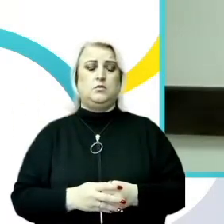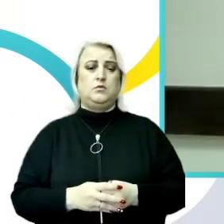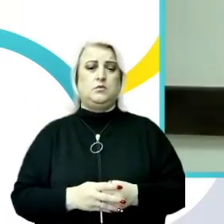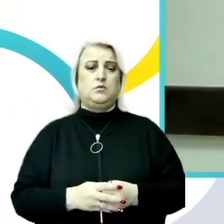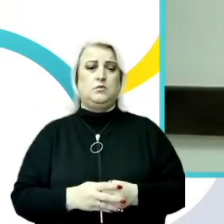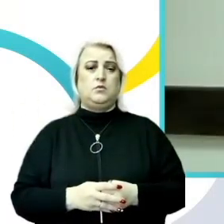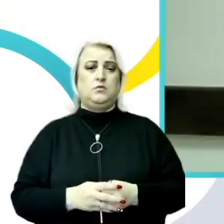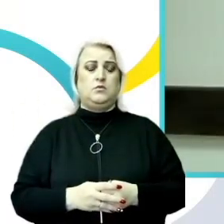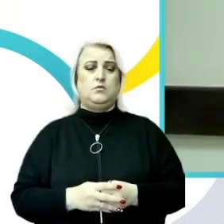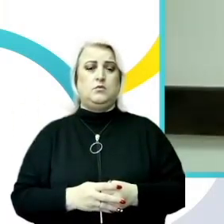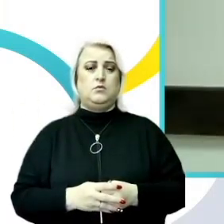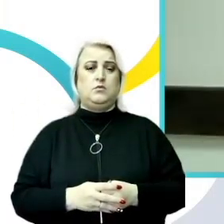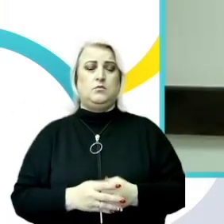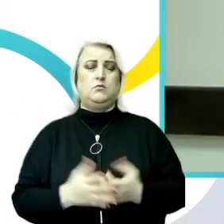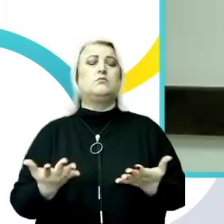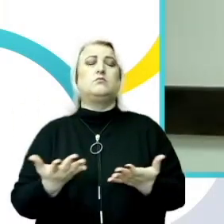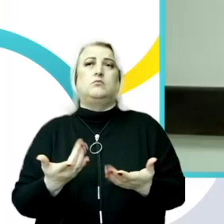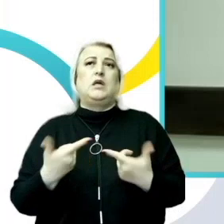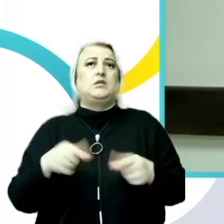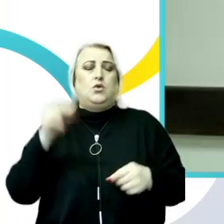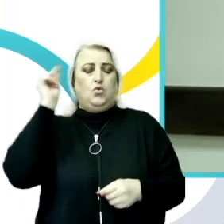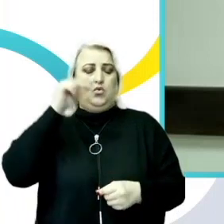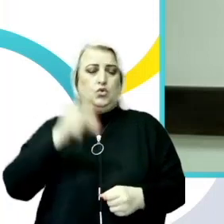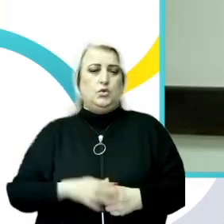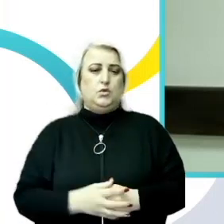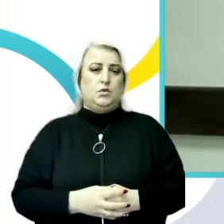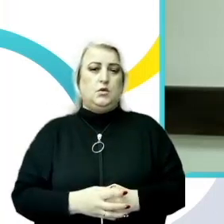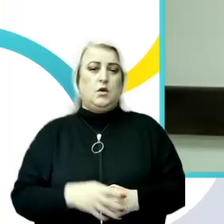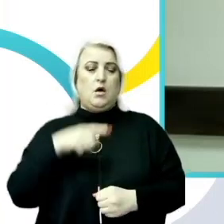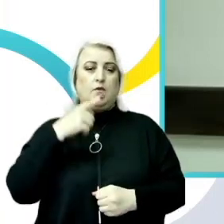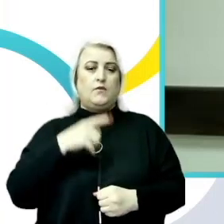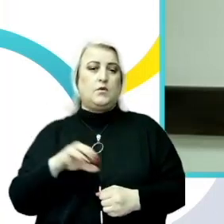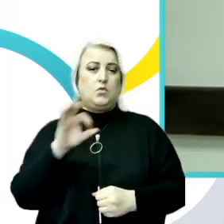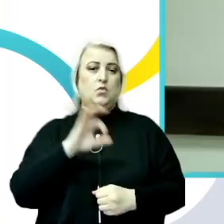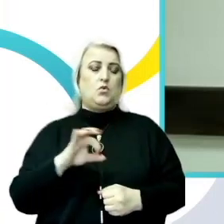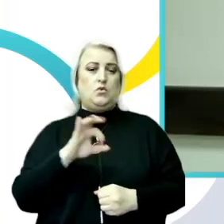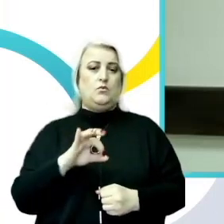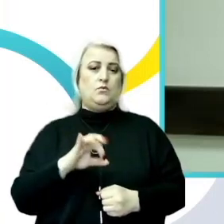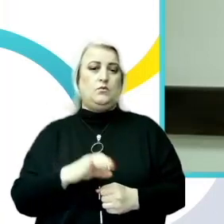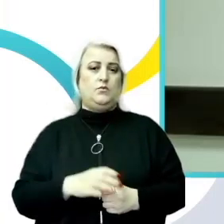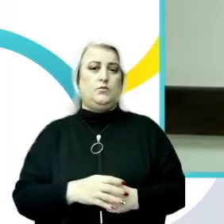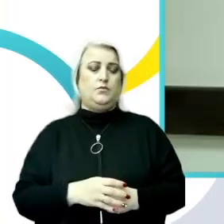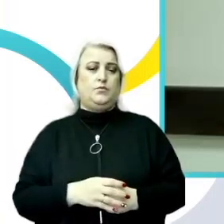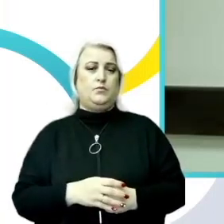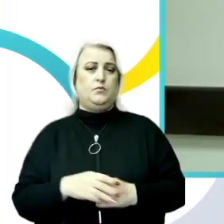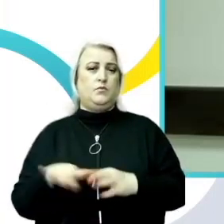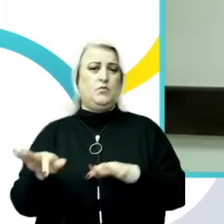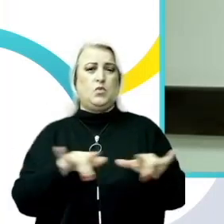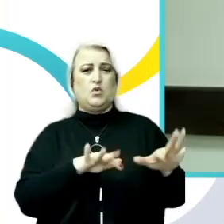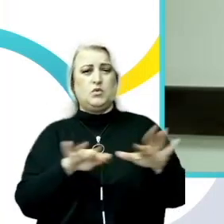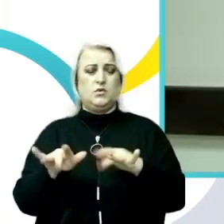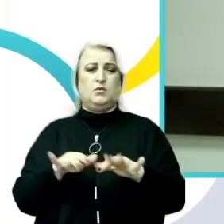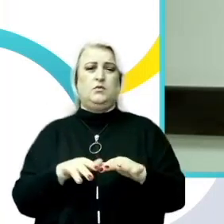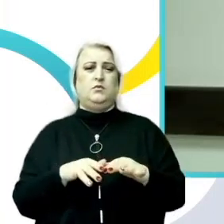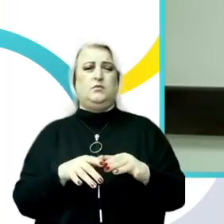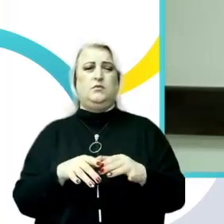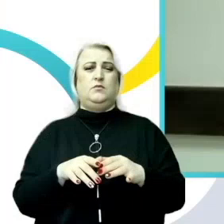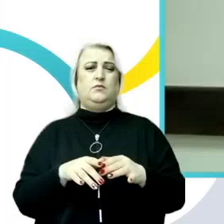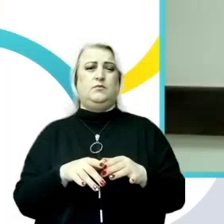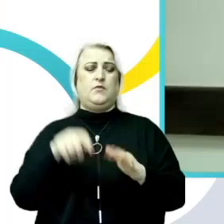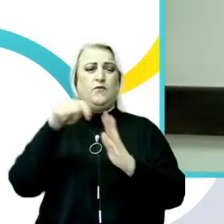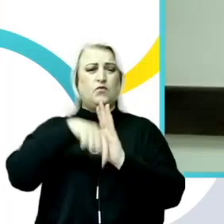nivelul de învățământ. Vorbim de, aici mă refer la Codul Dietic, proceduri, mecanisme de intervenție interne,